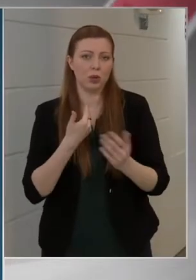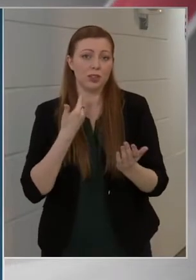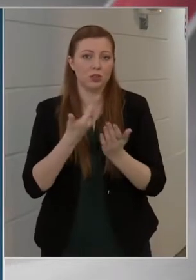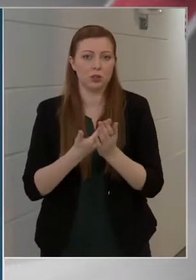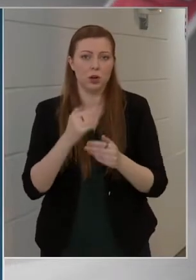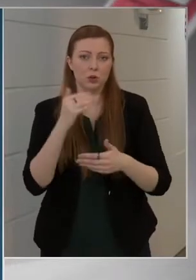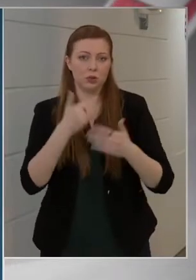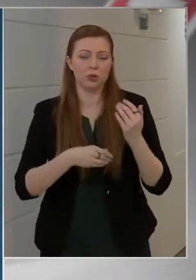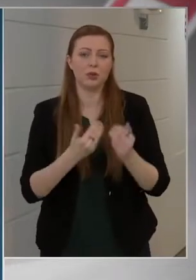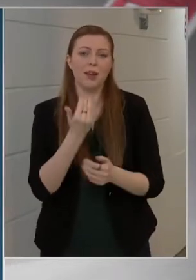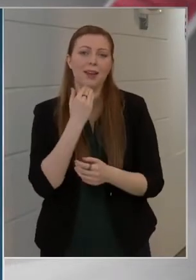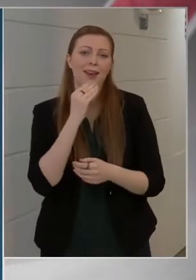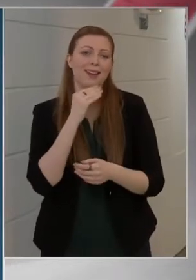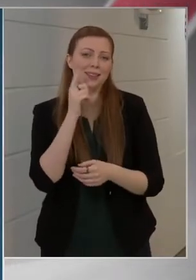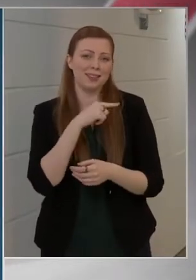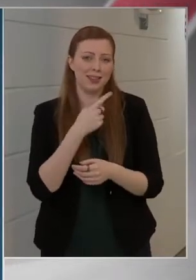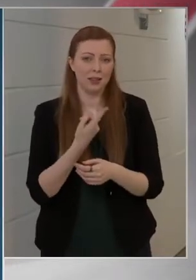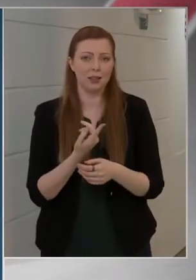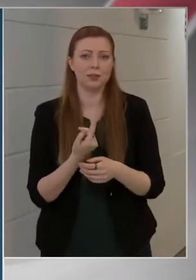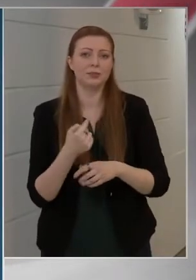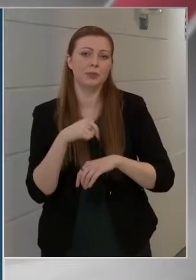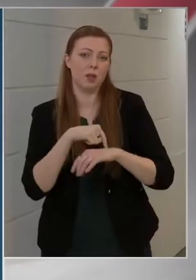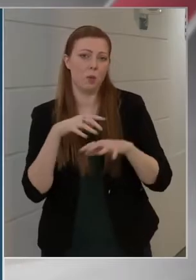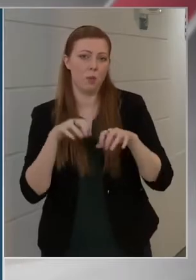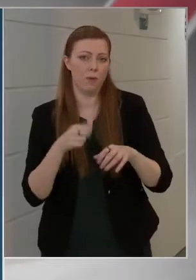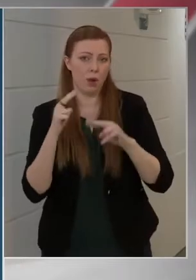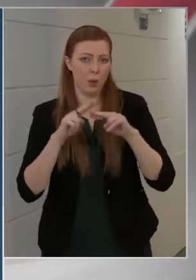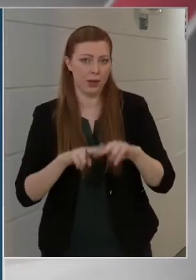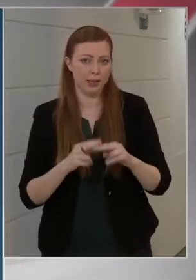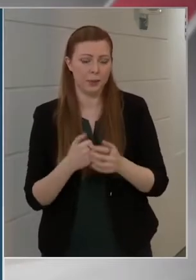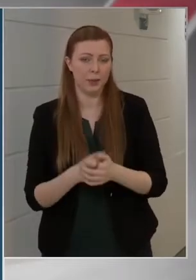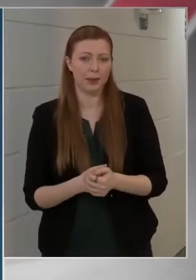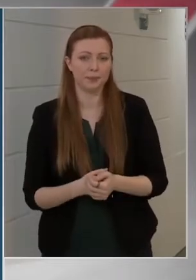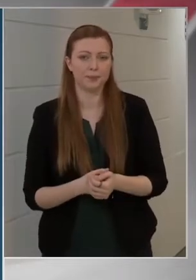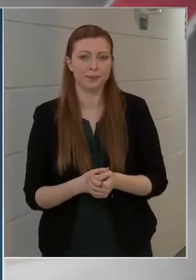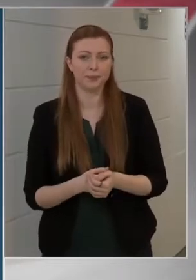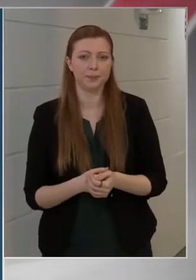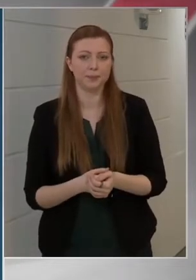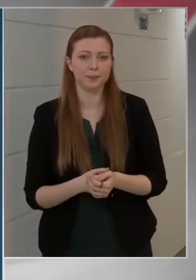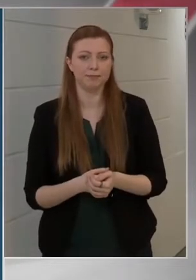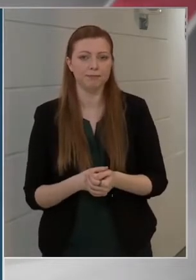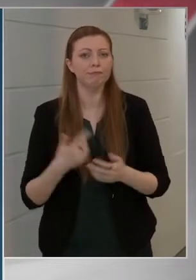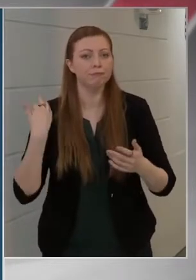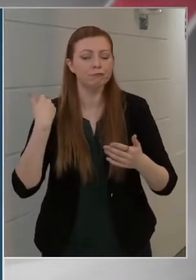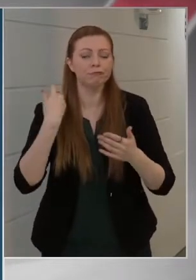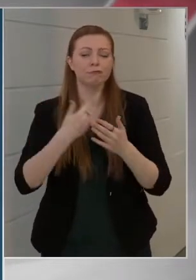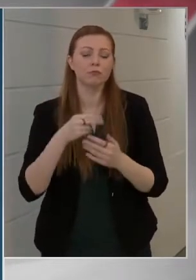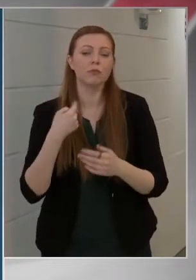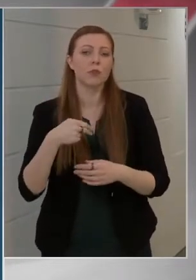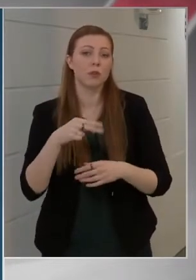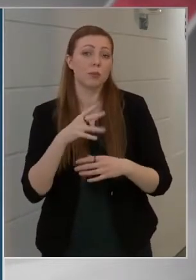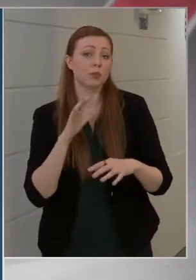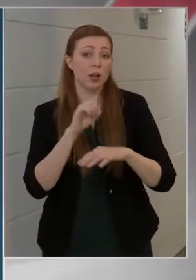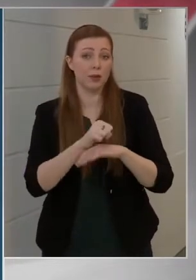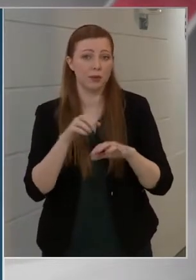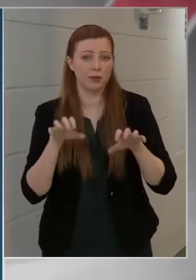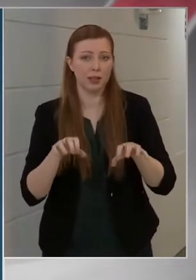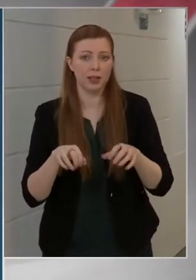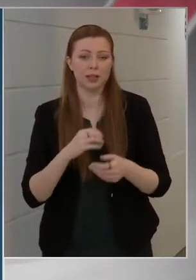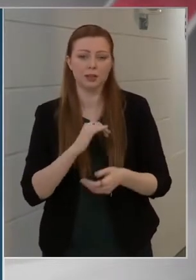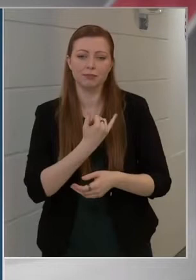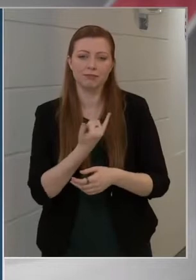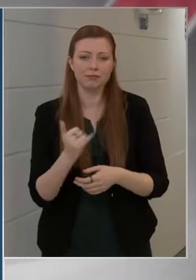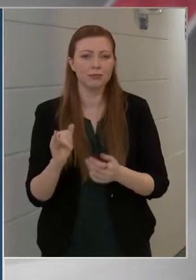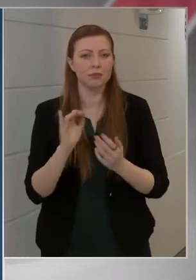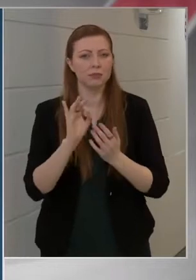az ESZT időpontfoglaló rendszerében. Ahogy eddig is, továbbra is elérhetővé tesszük minden